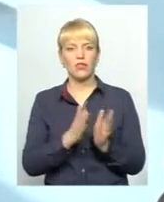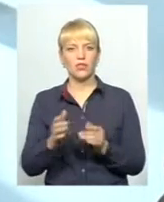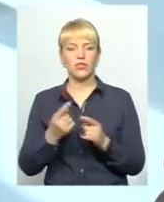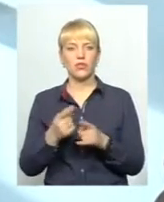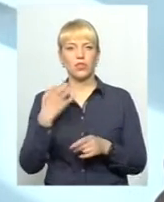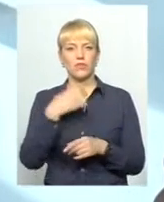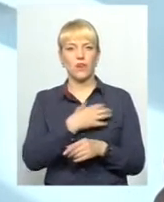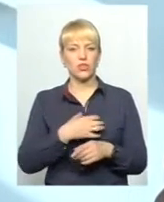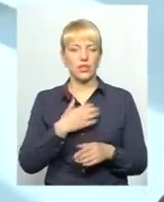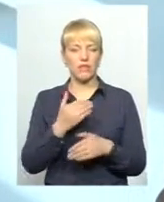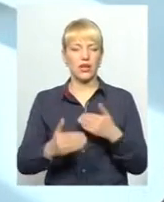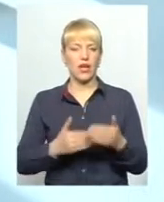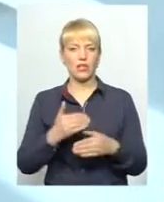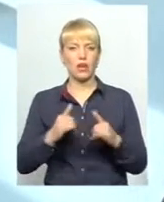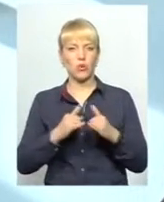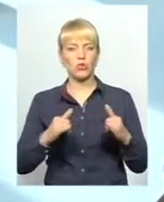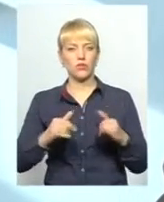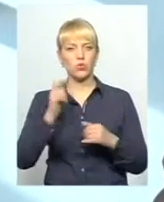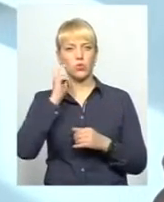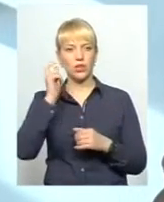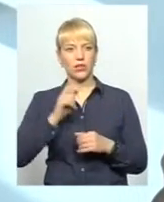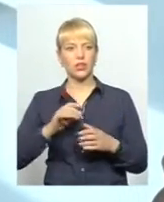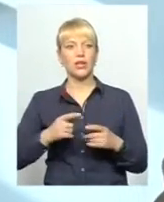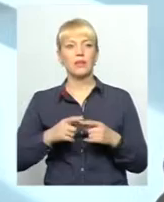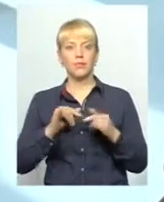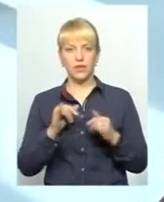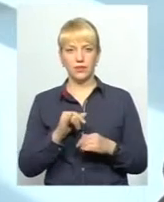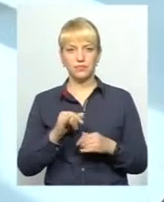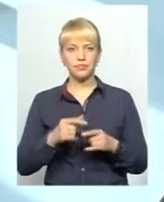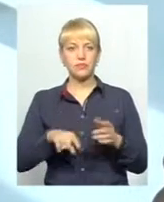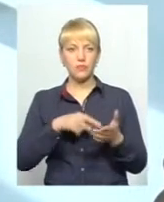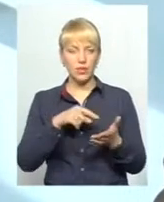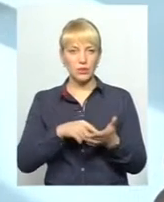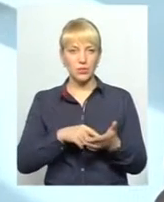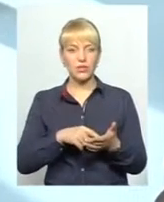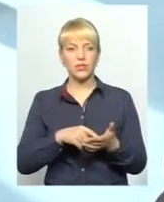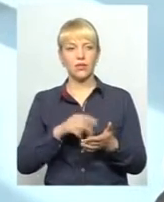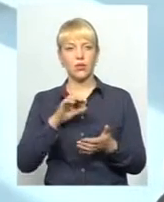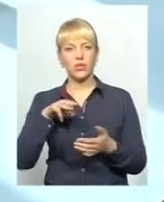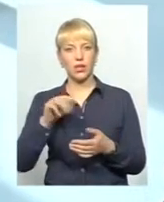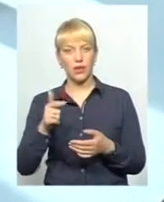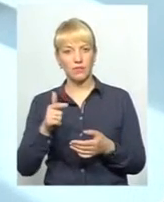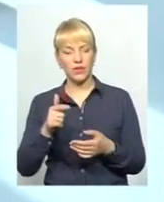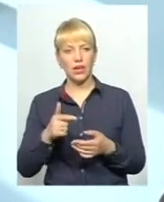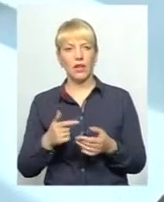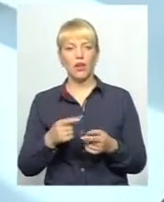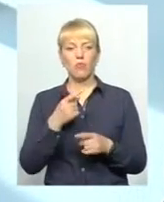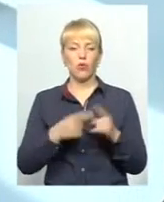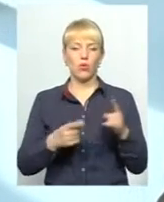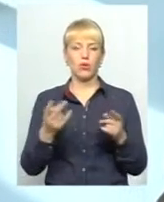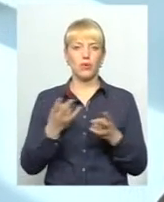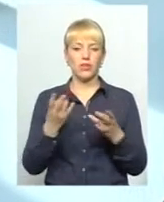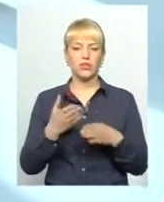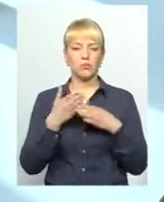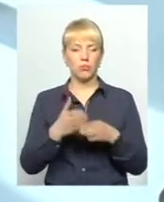важливих етапів розвитку України, і, звичайно, міст, і ОТГ. Тобто, повинна допомагати